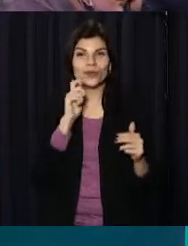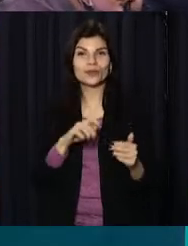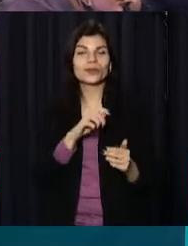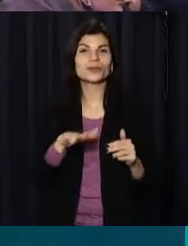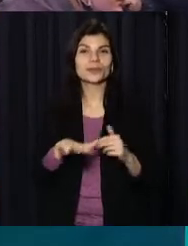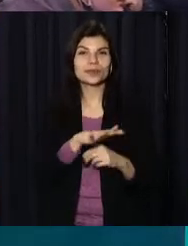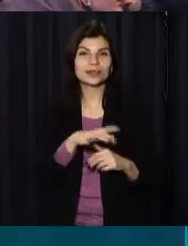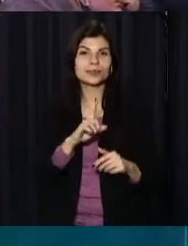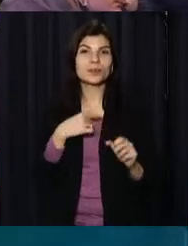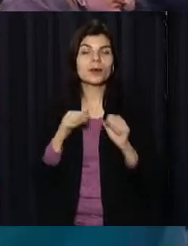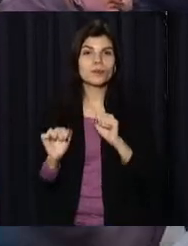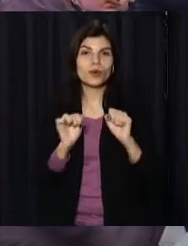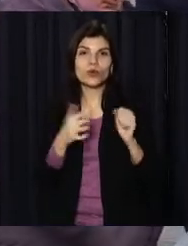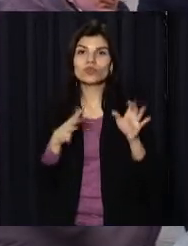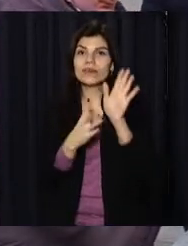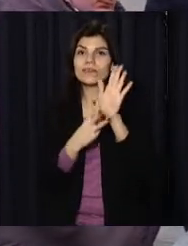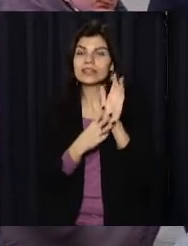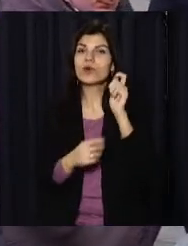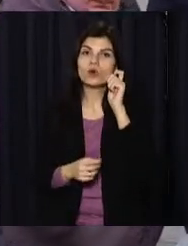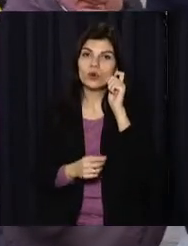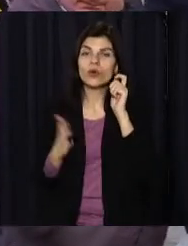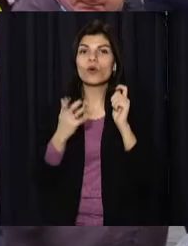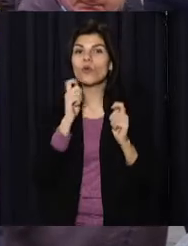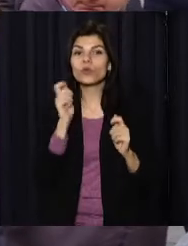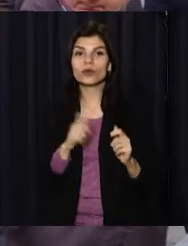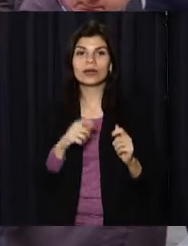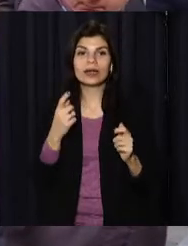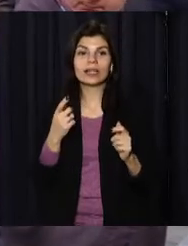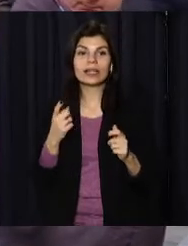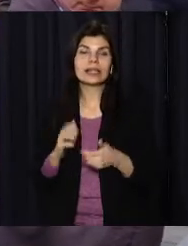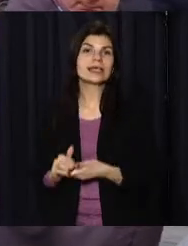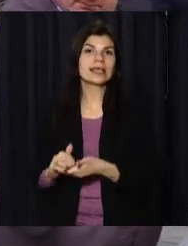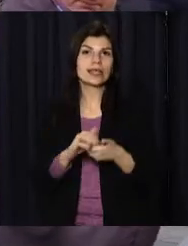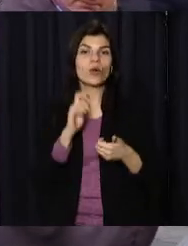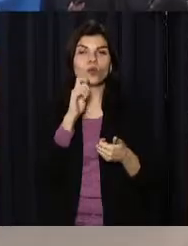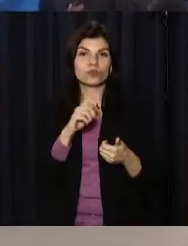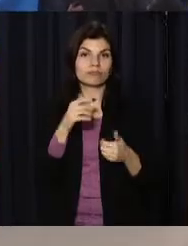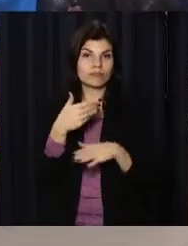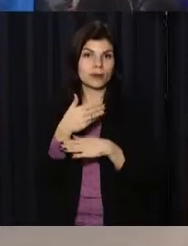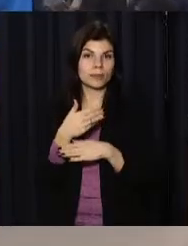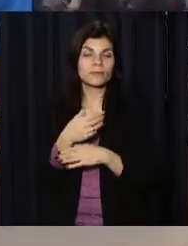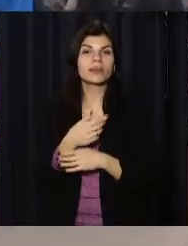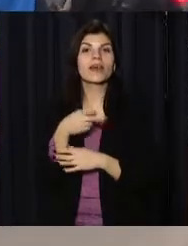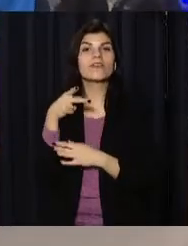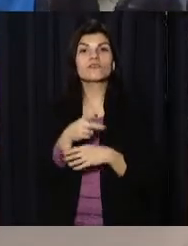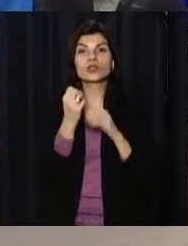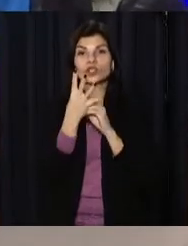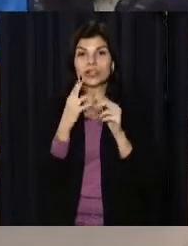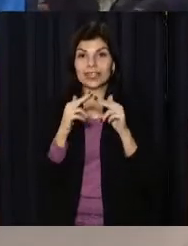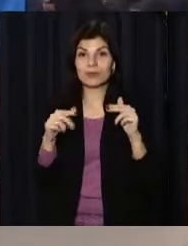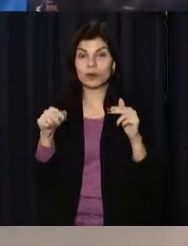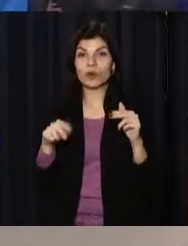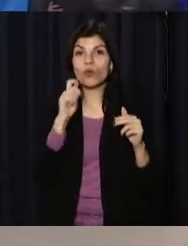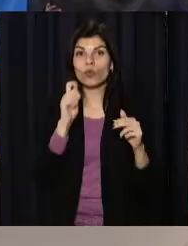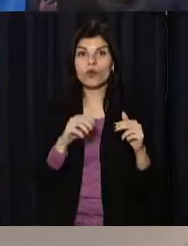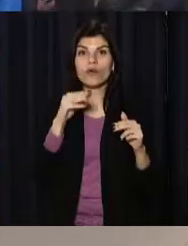оборонимо вже 8 років, як і Україну, об'єднати людей під українським прапором. Дніпро з 2014 року